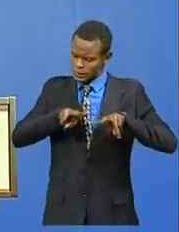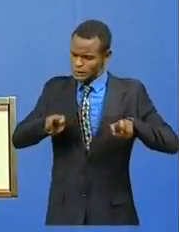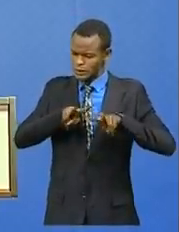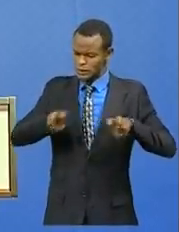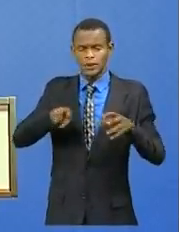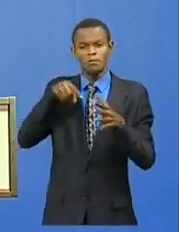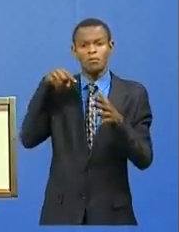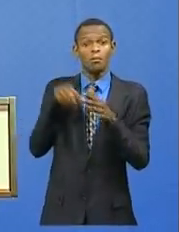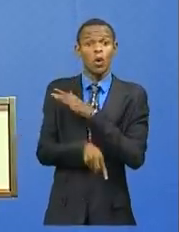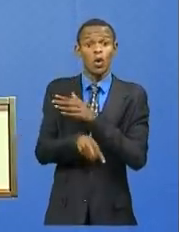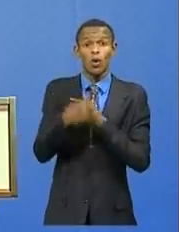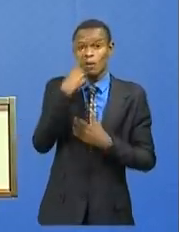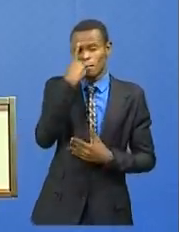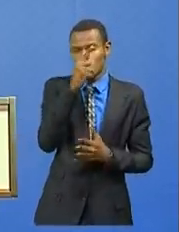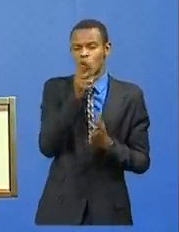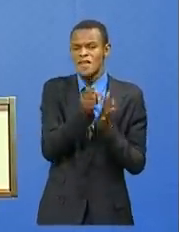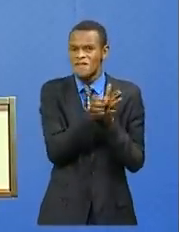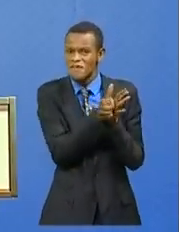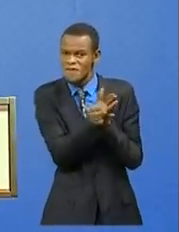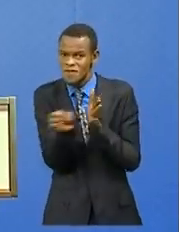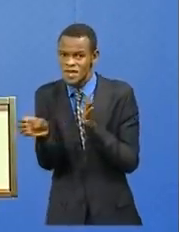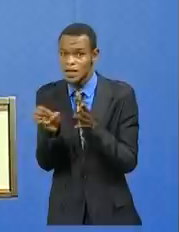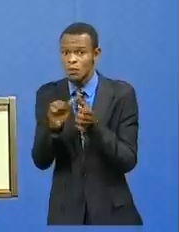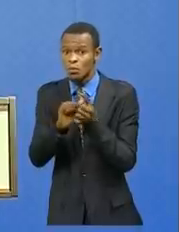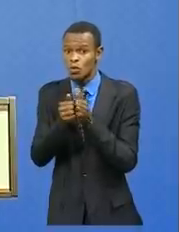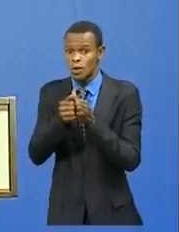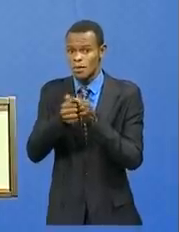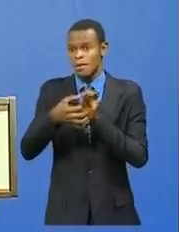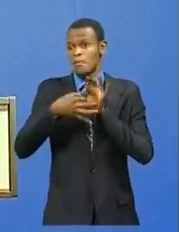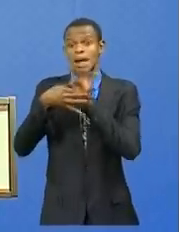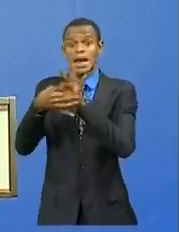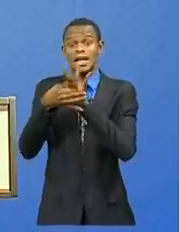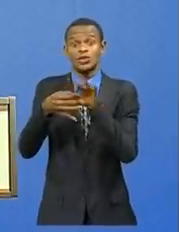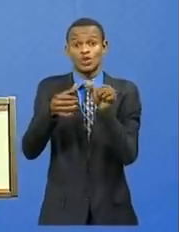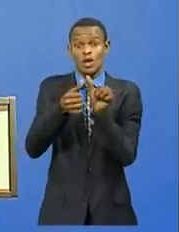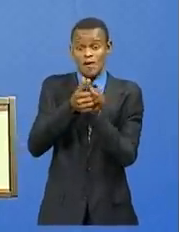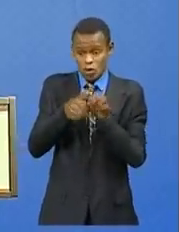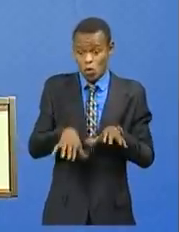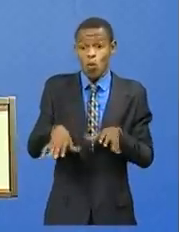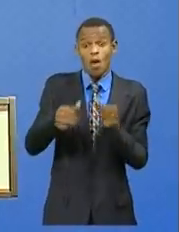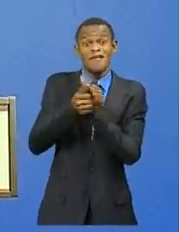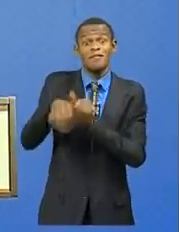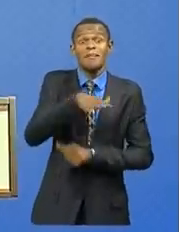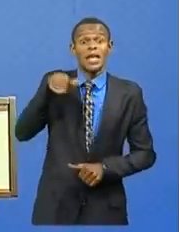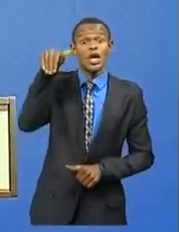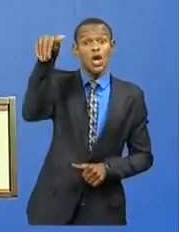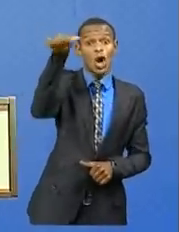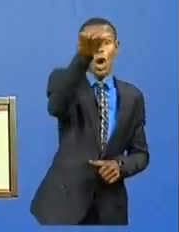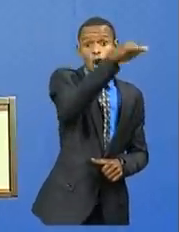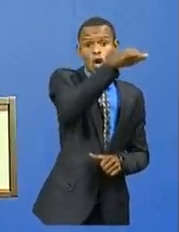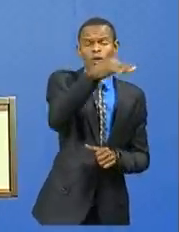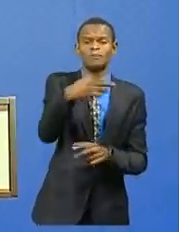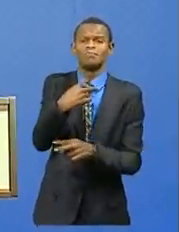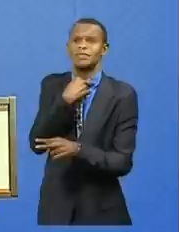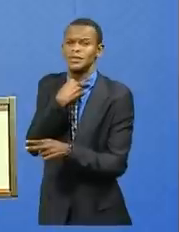ramener à contre-courant des obligations internationales auxquelles la République démocratique du Congo a souscrit, y